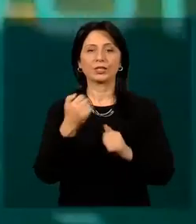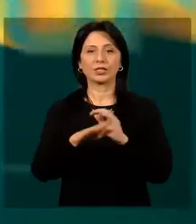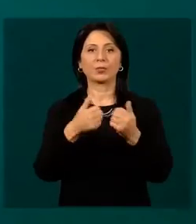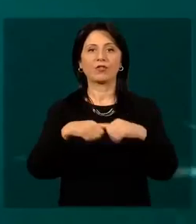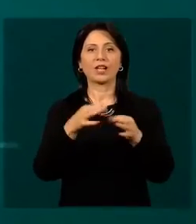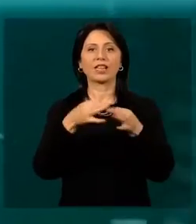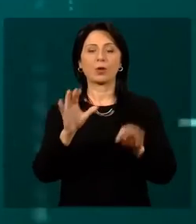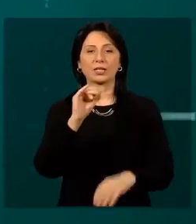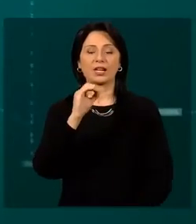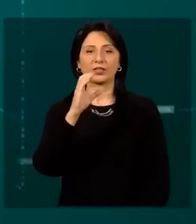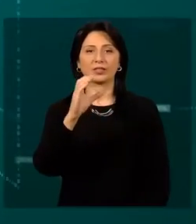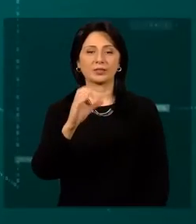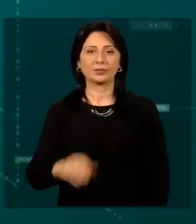արգելի մեջ։ Կվիախը ժողովերթավարությանց առայություն։